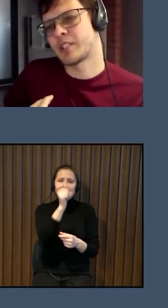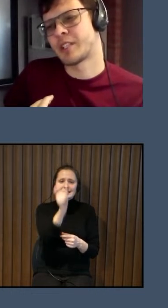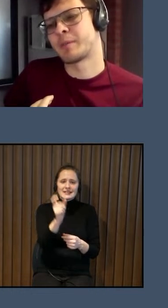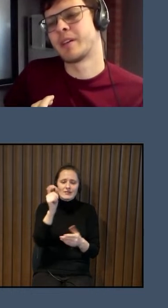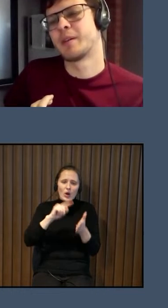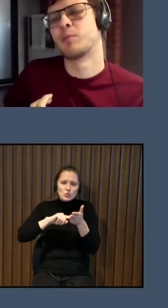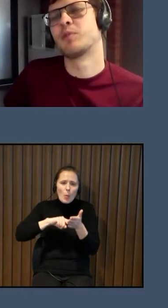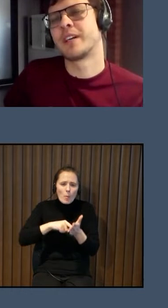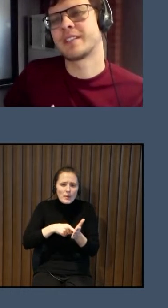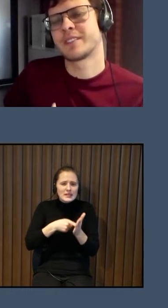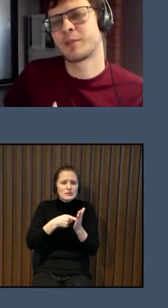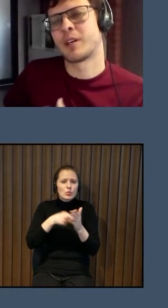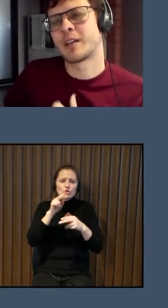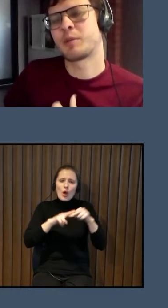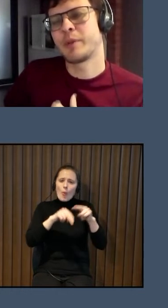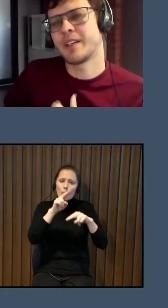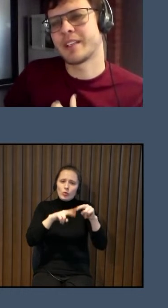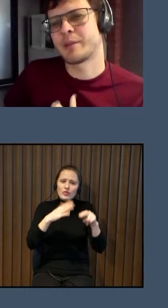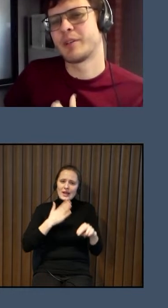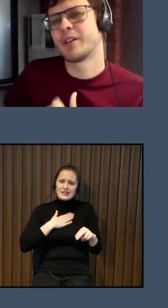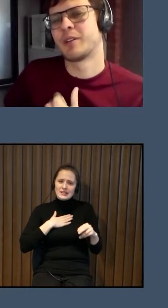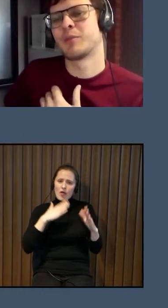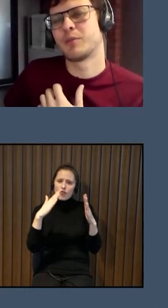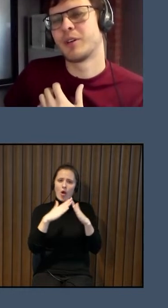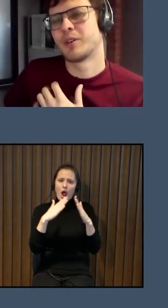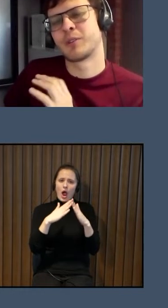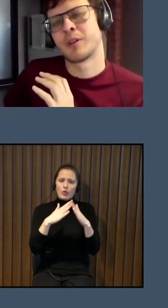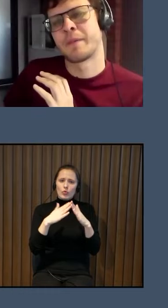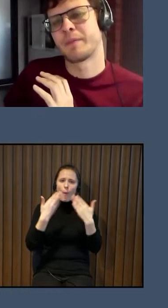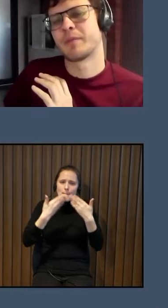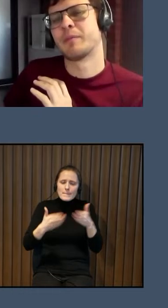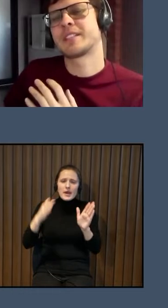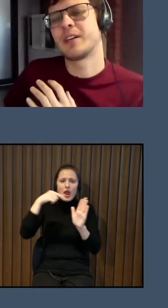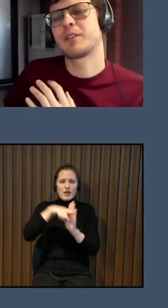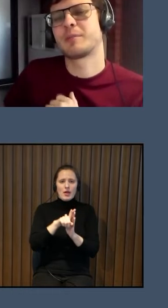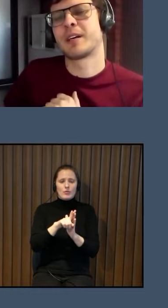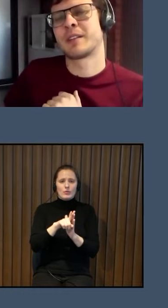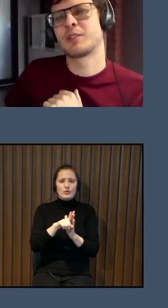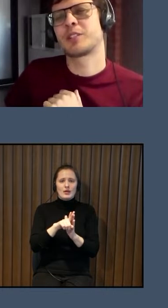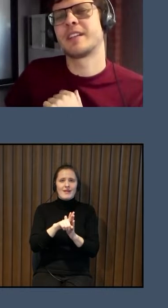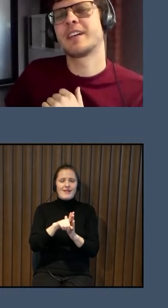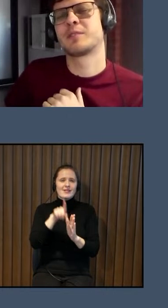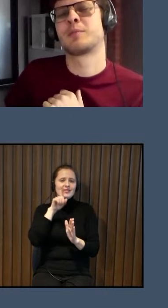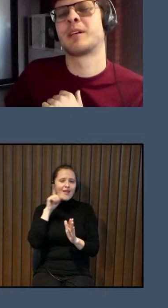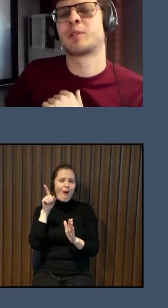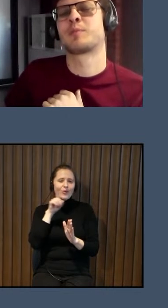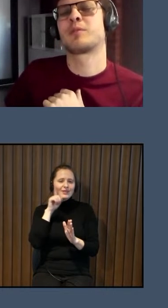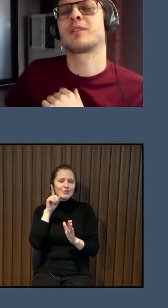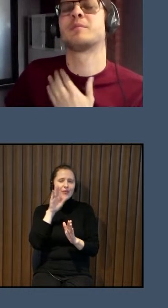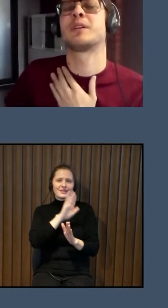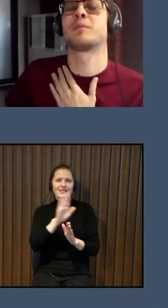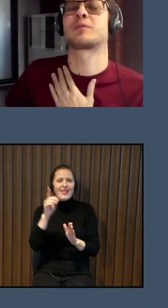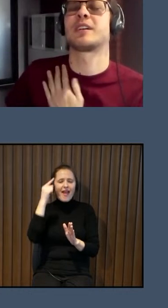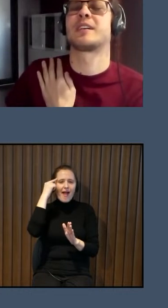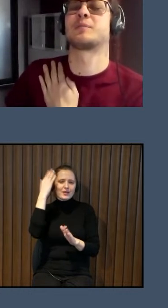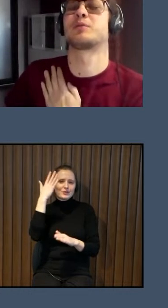piespiežam būvēt savu vēku pieejamu? Nu, un jo mēs jaunībā droši vien neaizdomājamies par